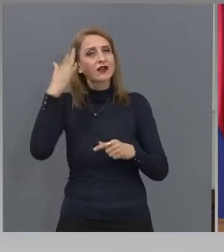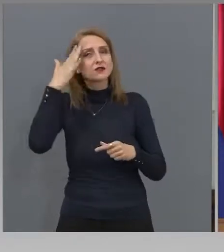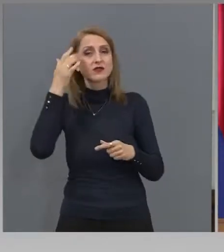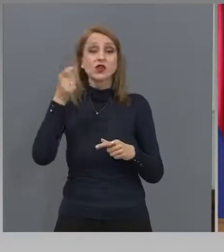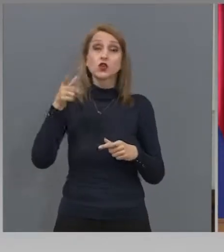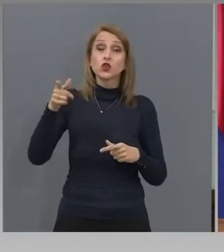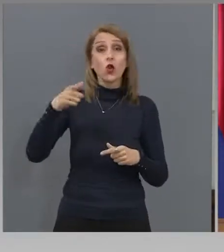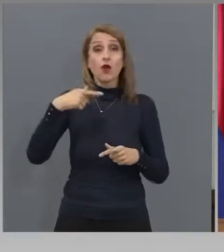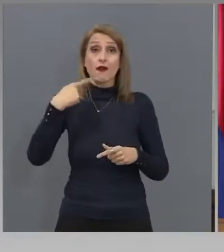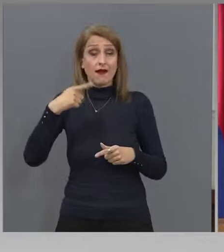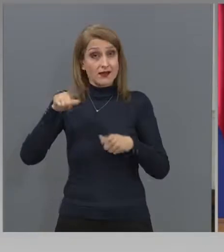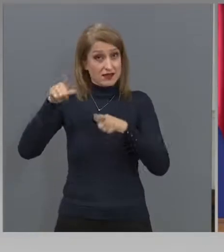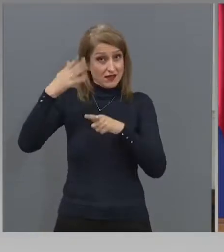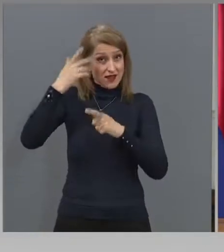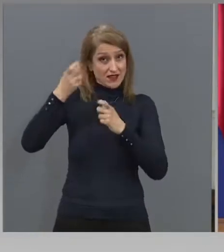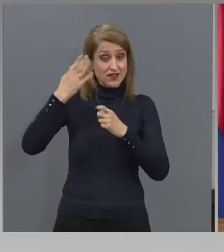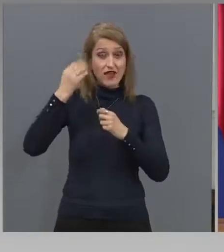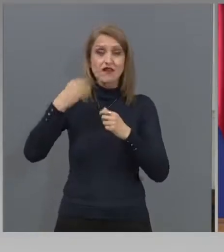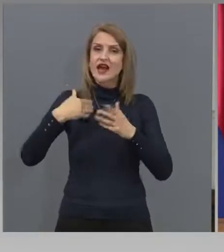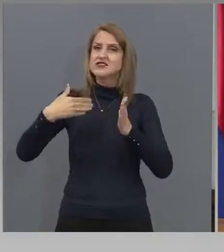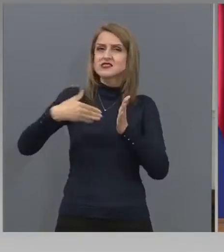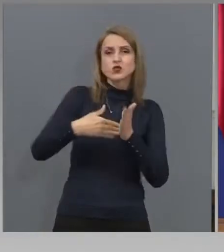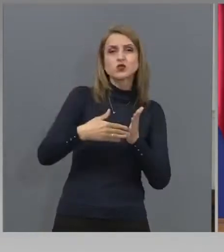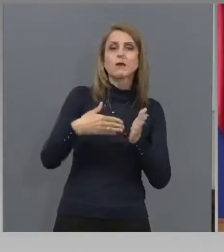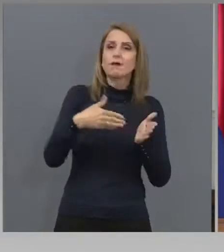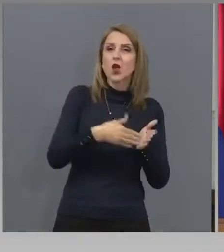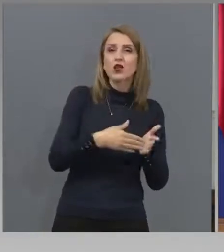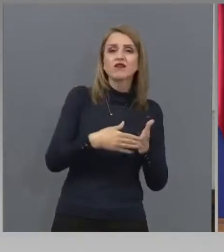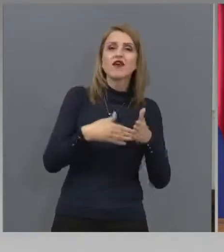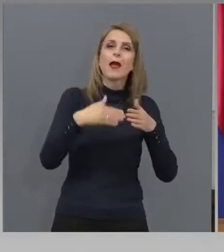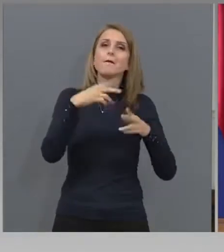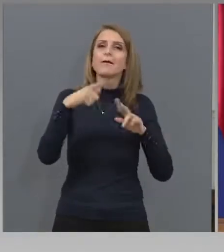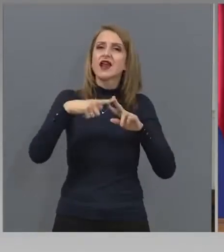бил против преспенското споразумение, не ми харесва, но